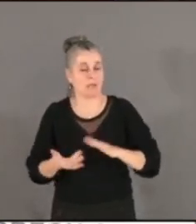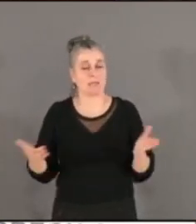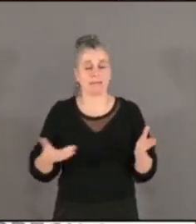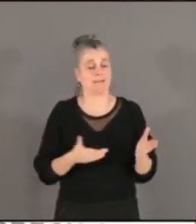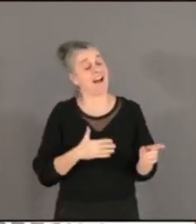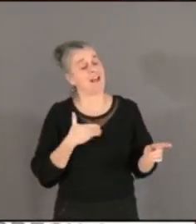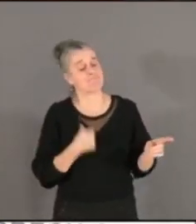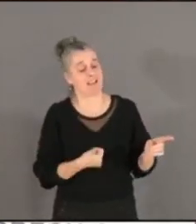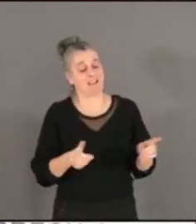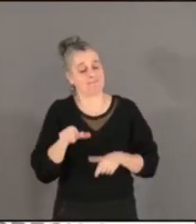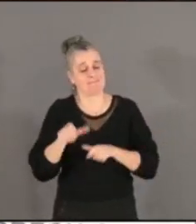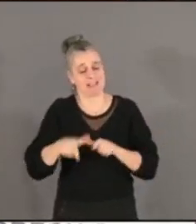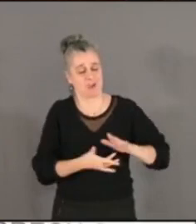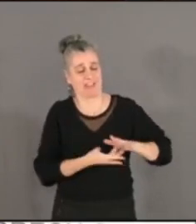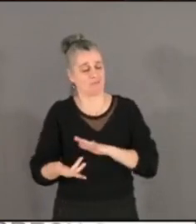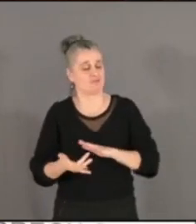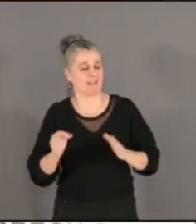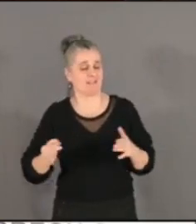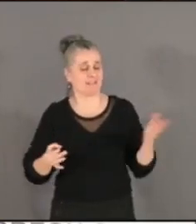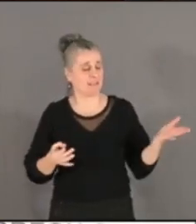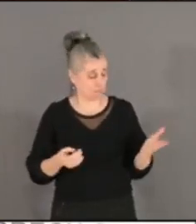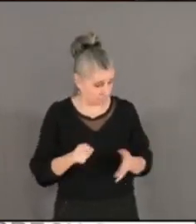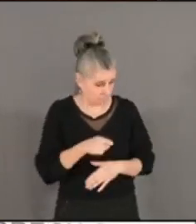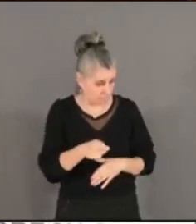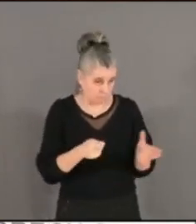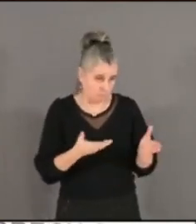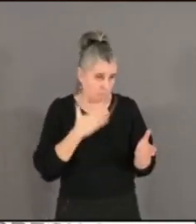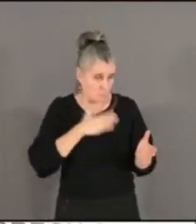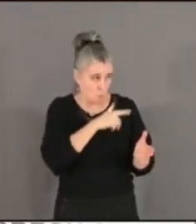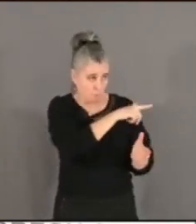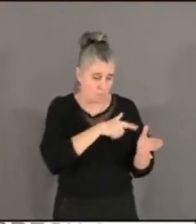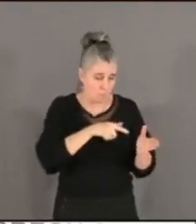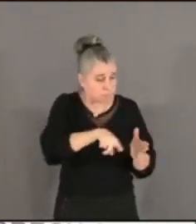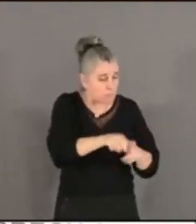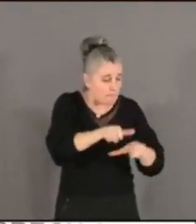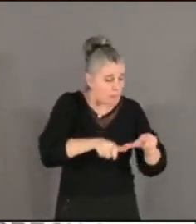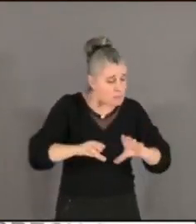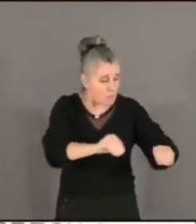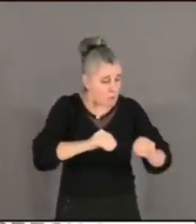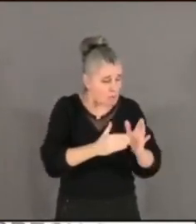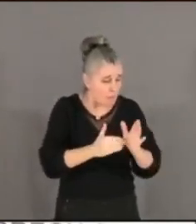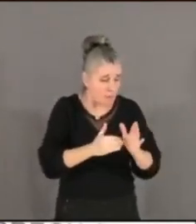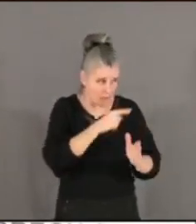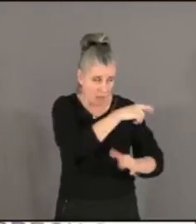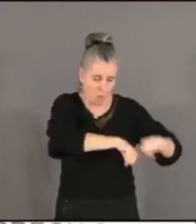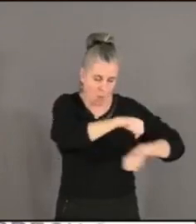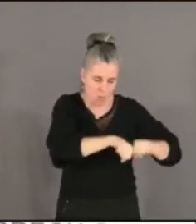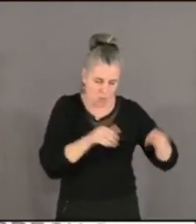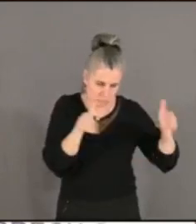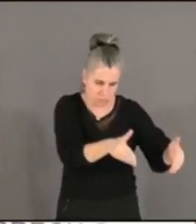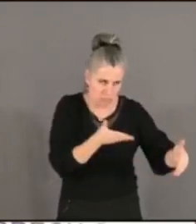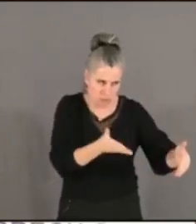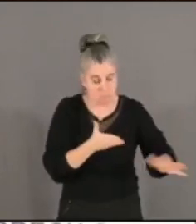vous occuper des réfugiés de l'intérieur qu'on appelle les Marseillais. Un contrat sur lequel vous avez été très vague, monsieur le maire.